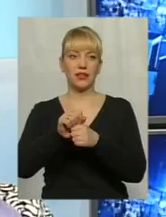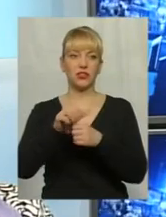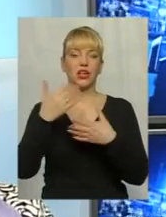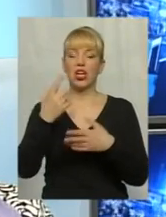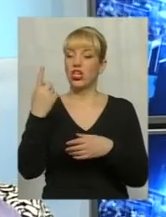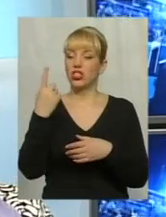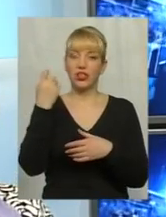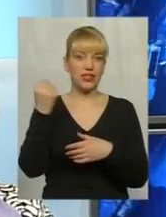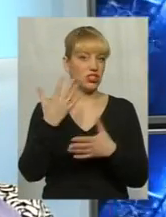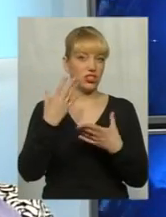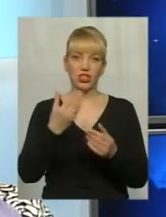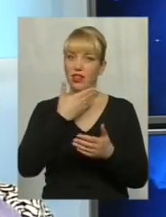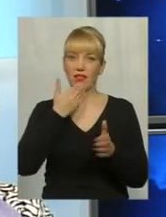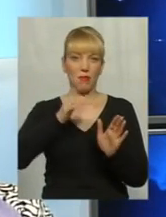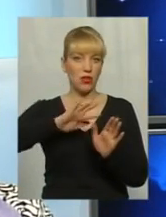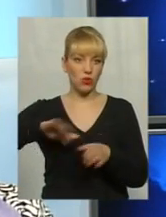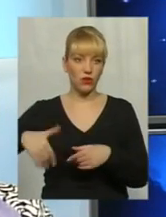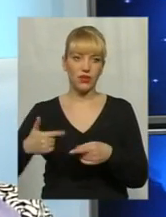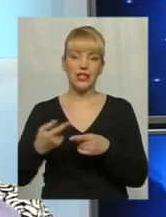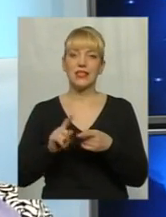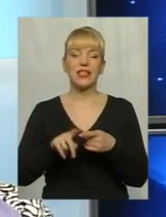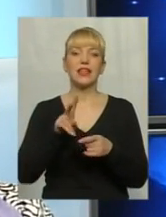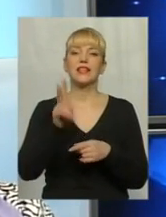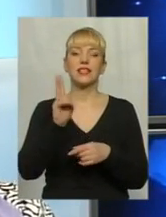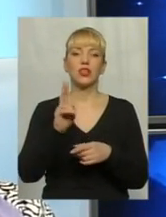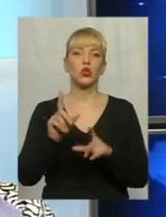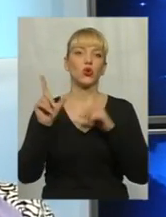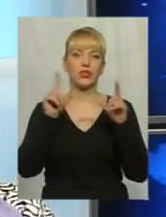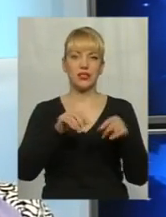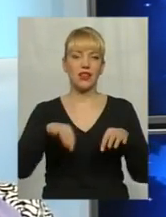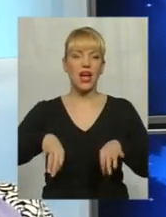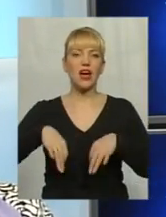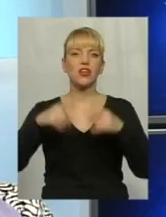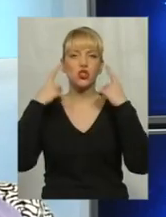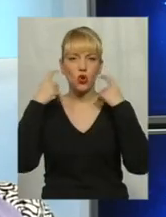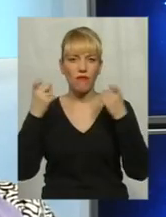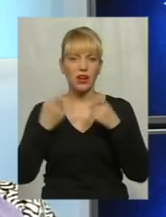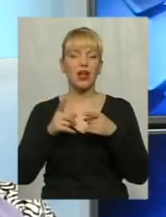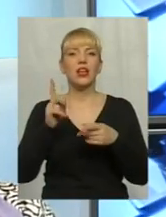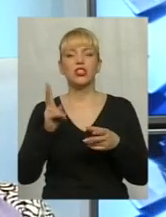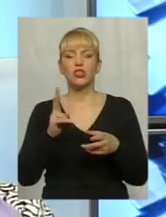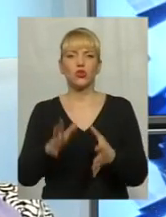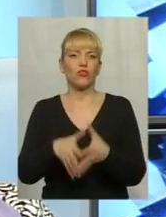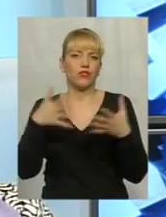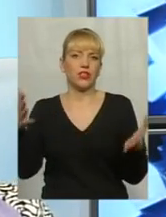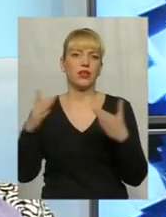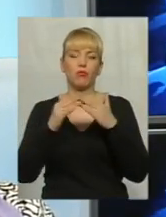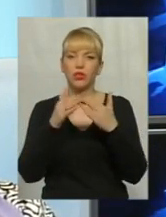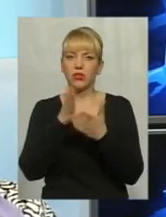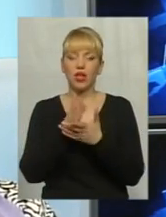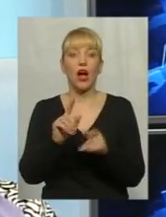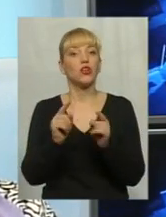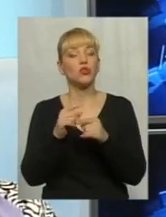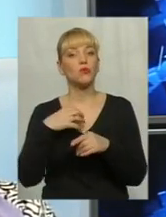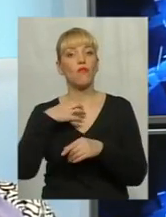не минув, це, ну, на мою думку, це не ті, які їжджать на рейндж-роверах, так, це не ті, які мають величезні будинки, але чому